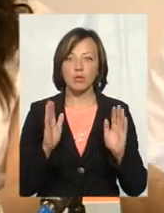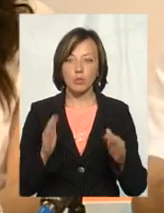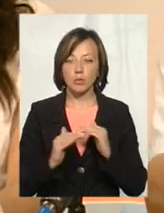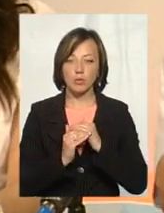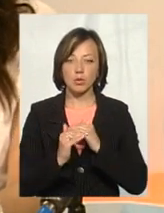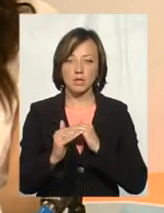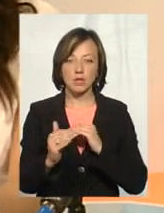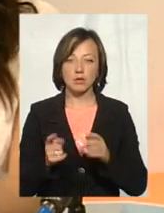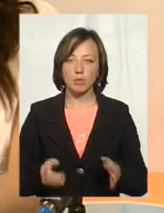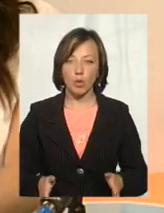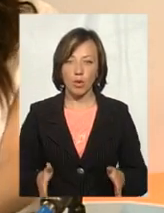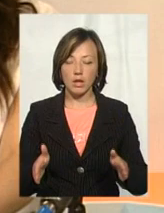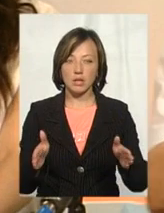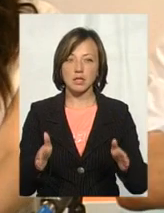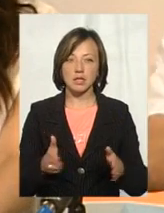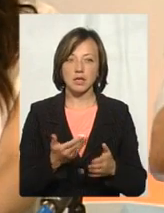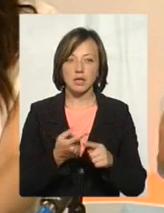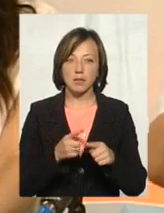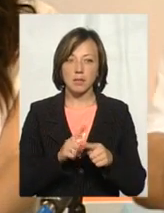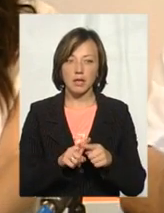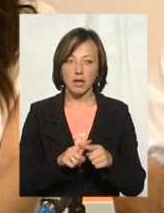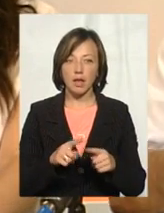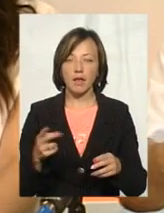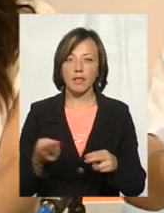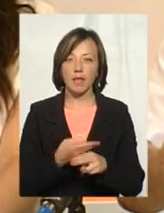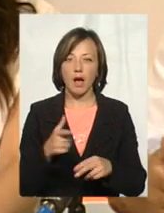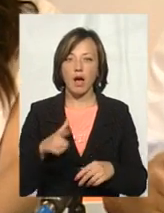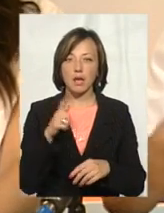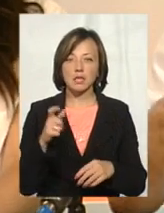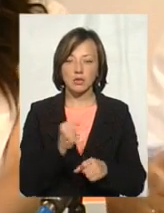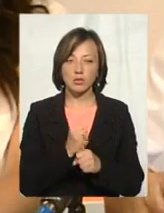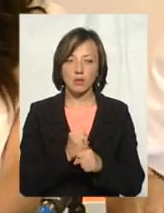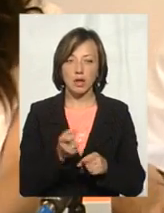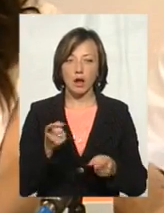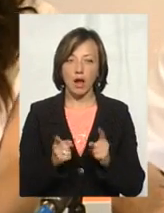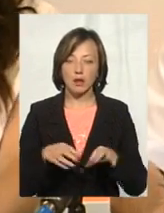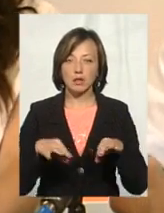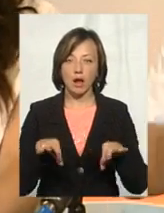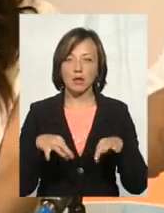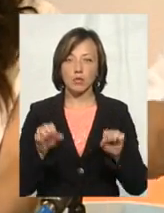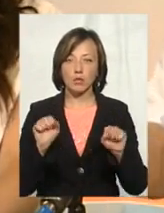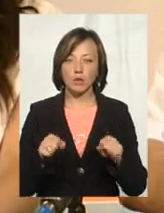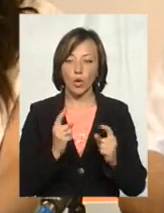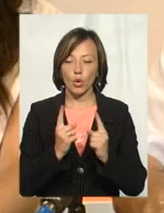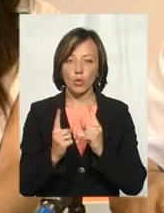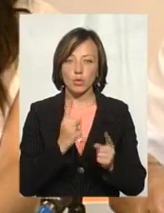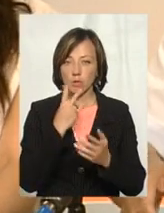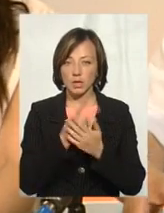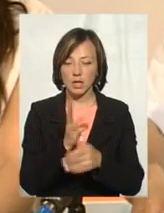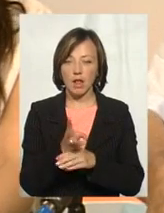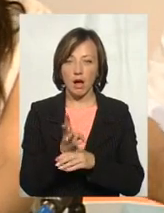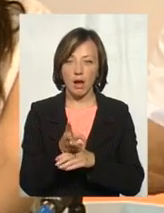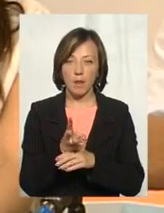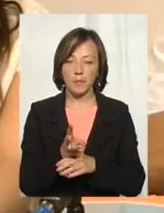простелено оцей проїзд. Підти перед тим, як дегазація буде зроблена, щоб реально транспорт міг рухатись. Покажіть, будь ласка, на камеру.